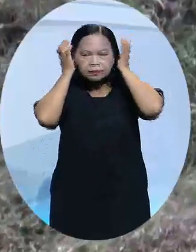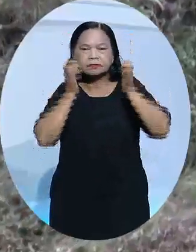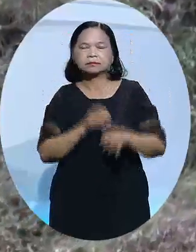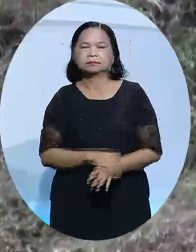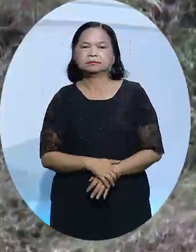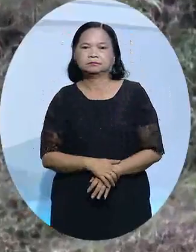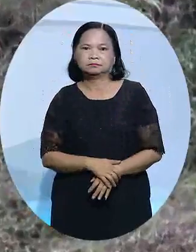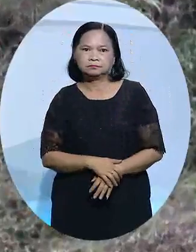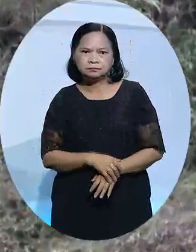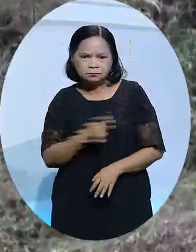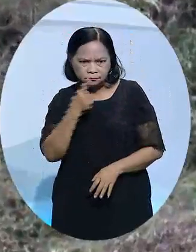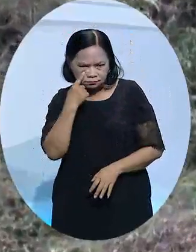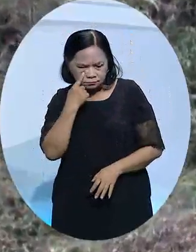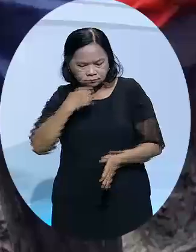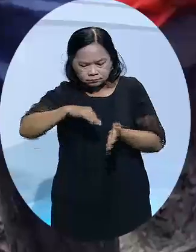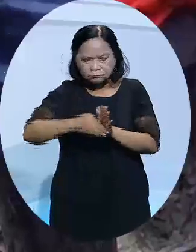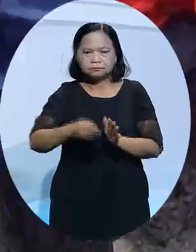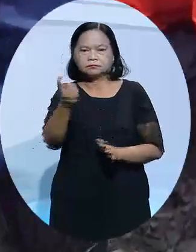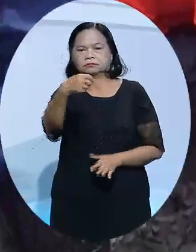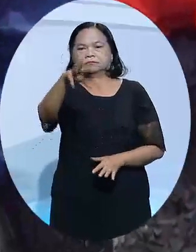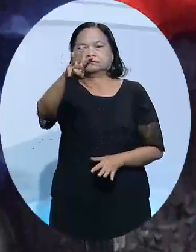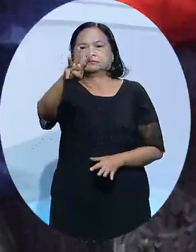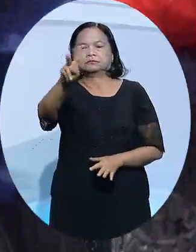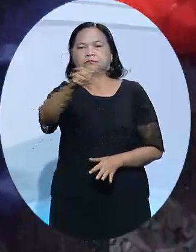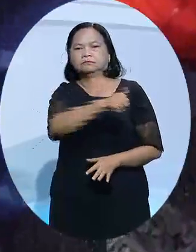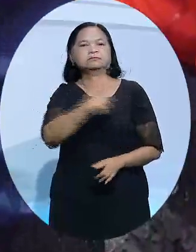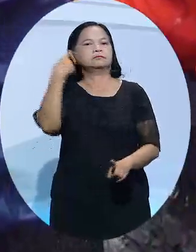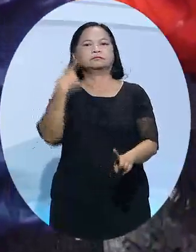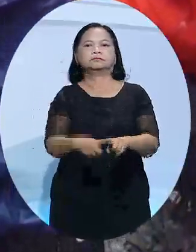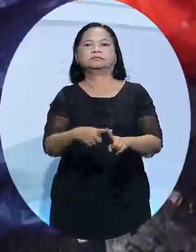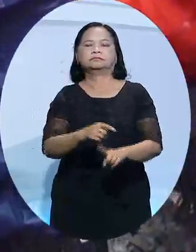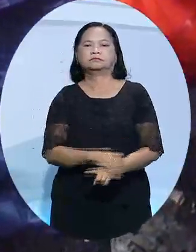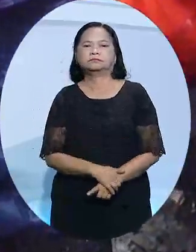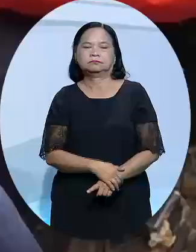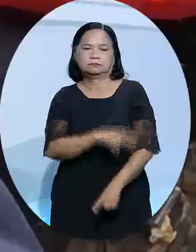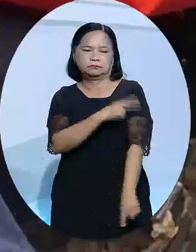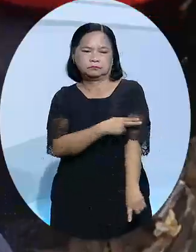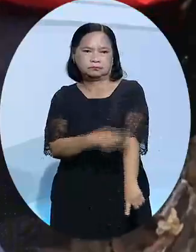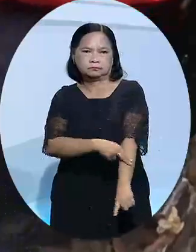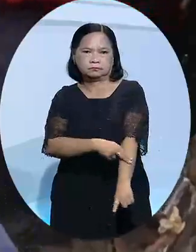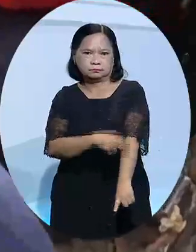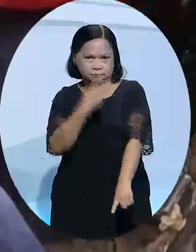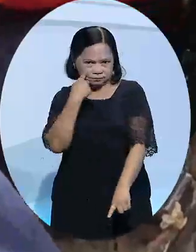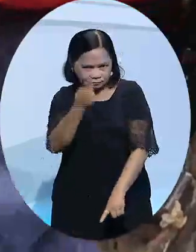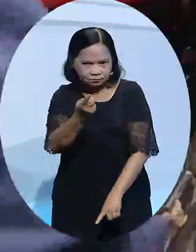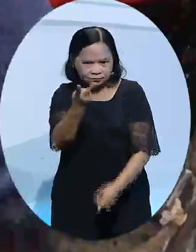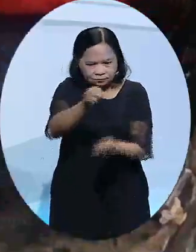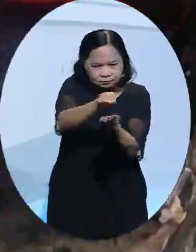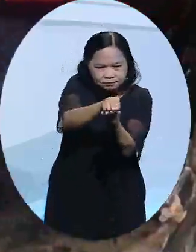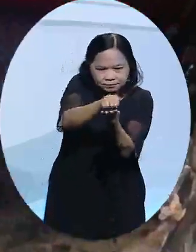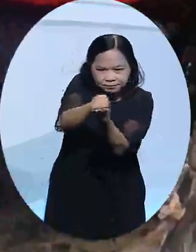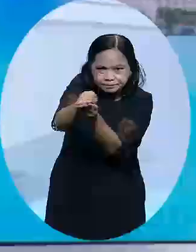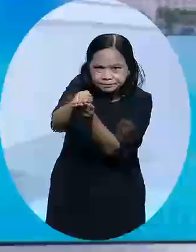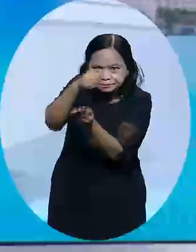Trung Quốc sau đó xác nhận toàn bộ 132 người trên máy bay đã thiệt mạng. Hiện lực lượng chức năng đã tìm thấy 2 hộp đen của máy bay.